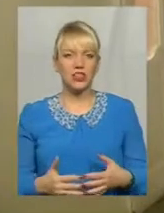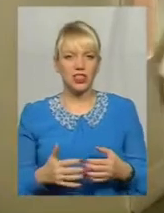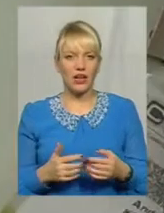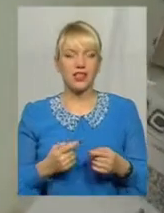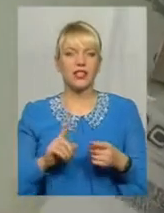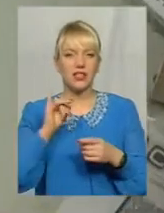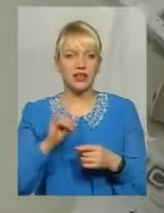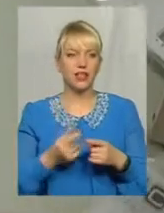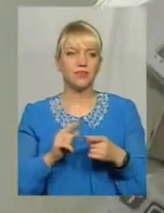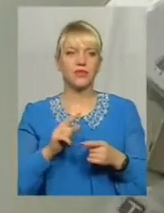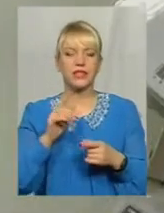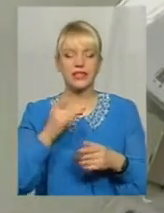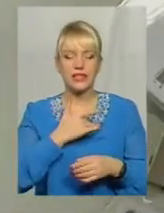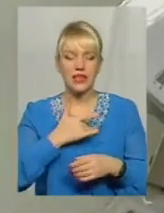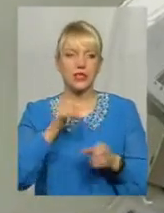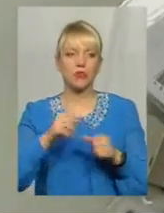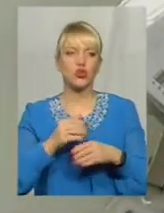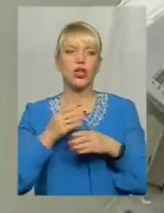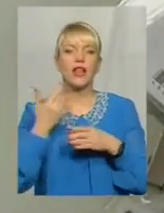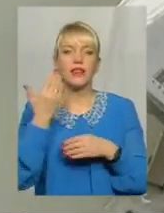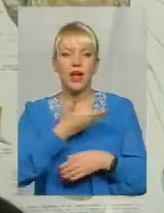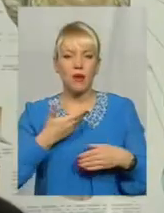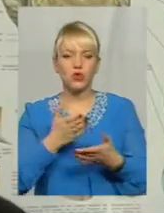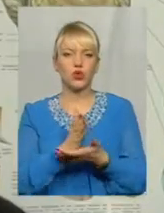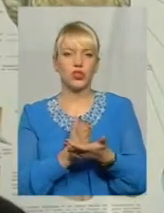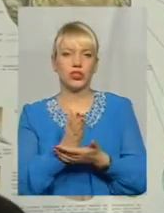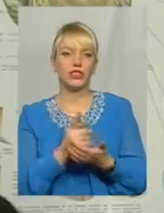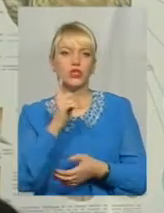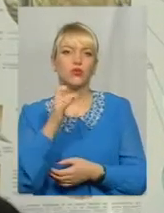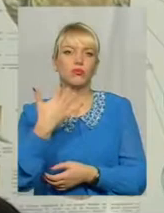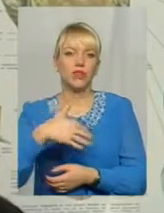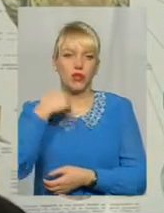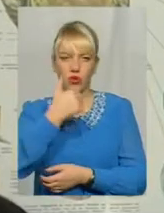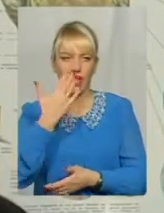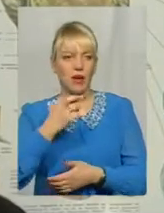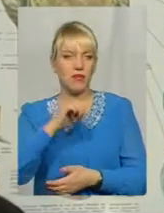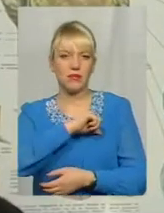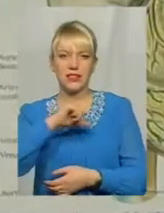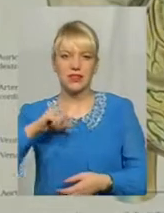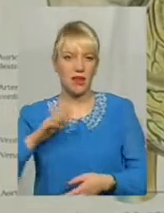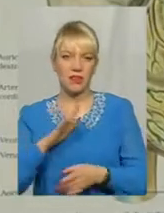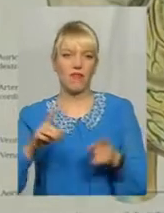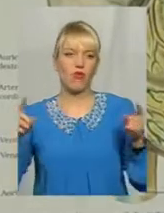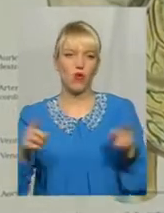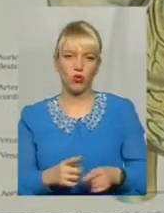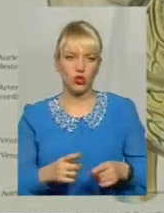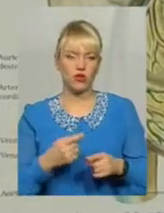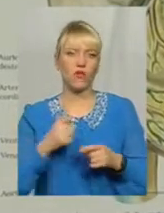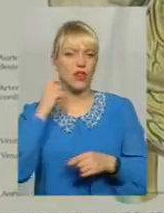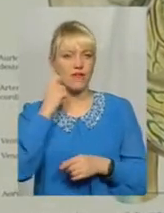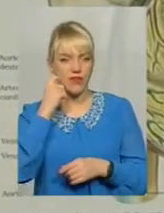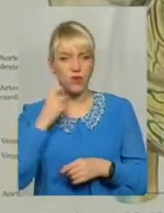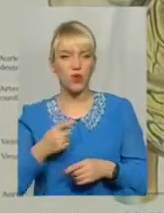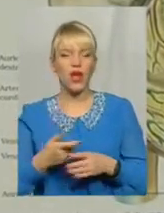могло служити в нам добрих півтори сотні літ, якби ми самі не вкорочували йому віку нерозважливою поведінкою